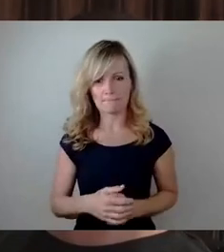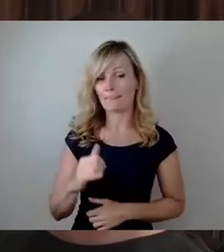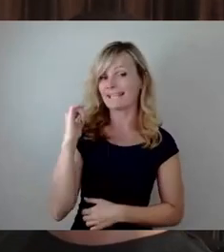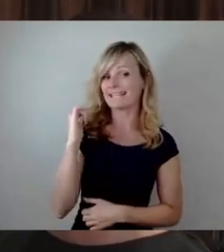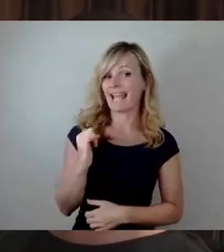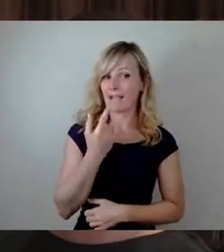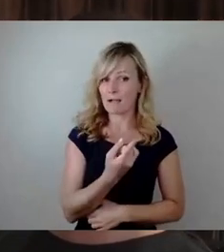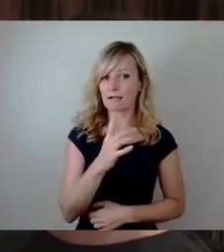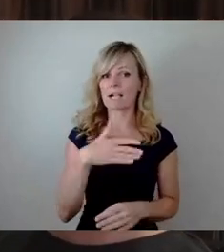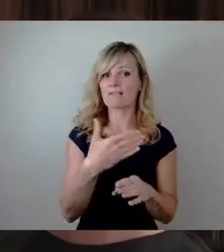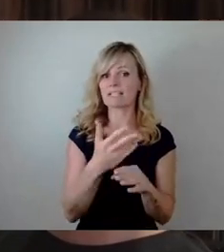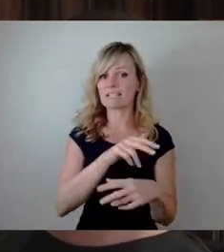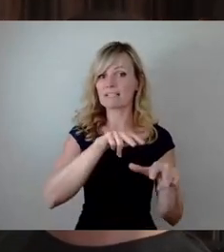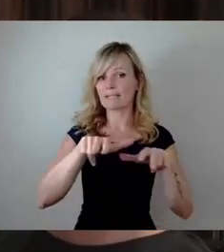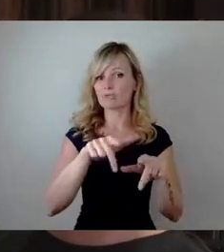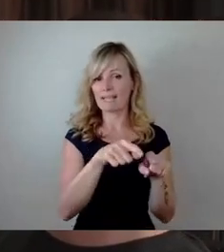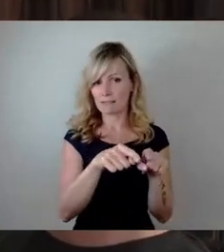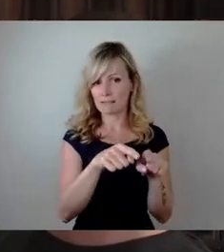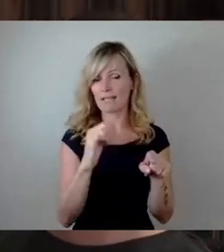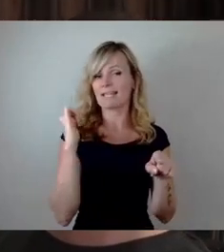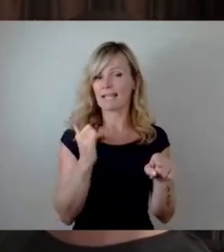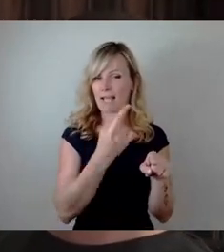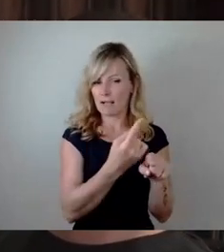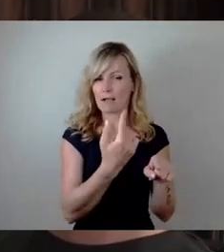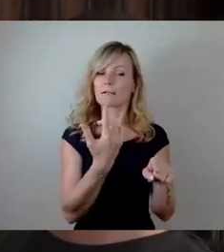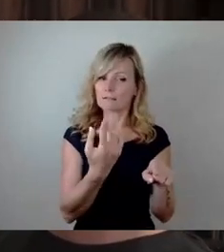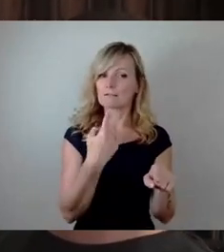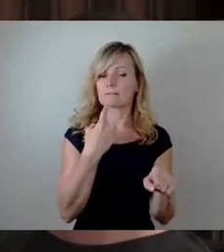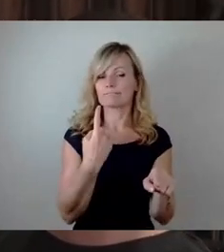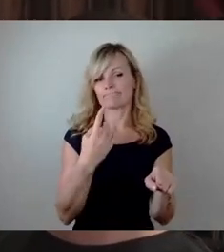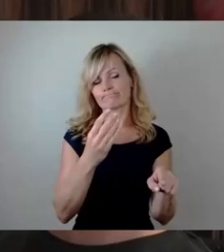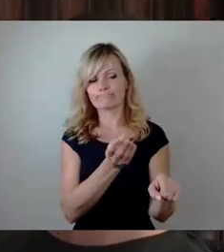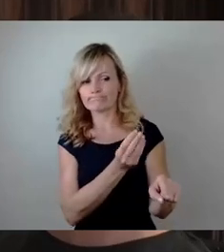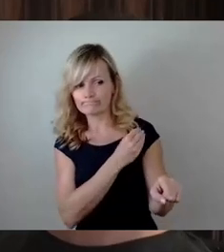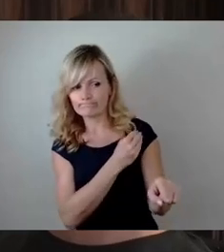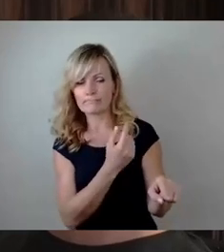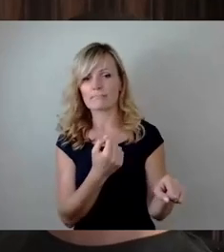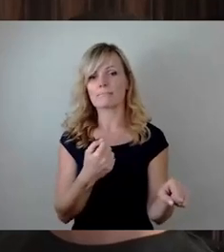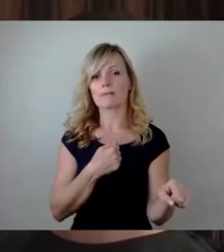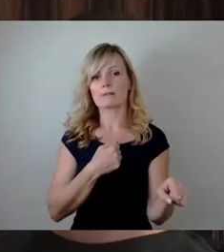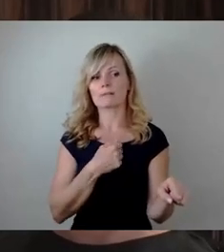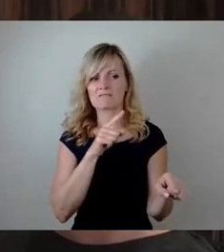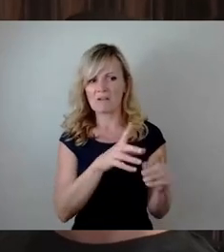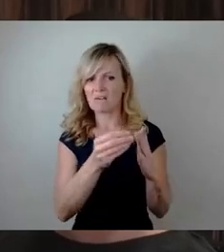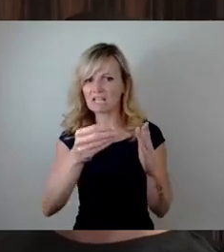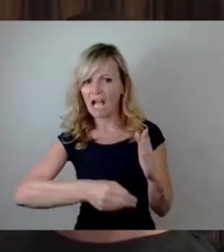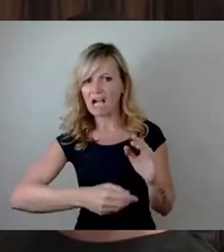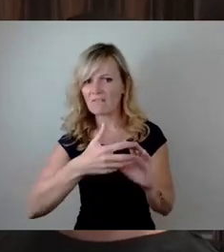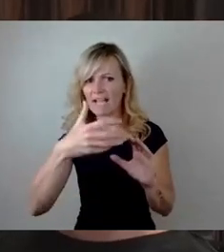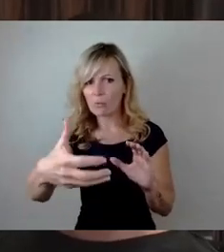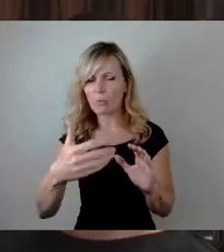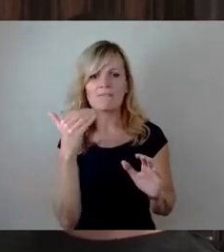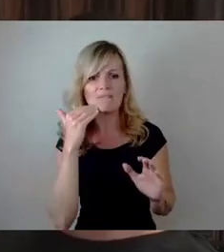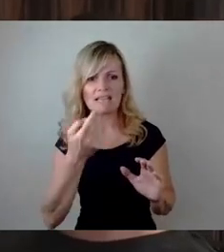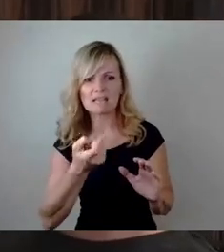Quartiersmanagements haben mitgeteilt, dass sie seit längerer Zeit auf die Verlängerung ihrer Verträge warten und dass sie sich